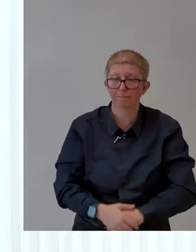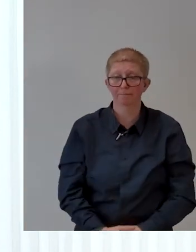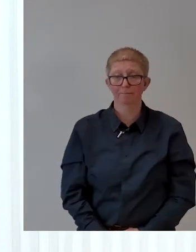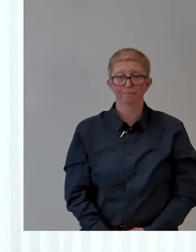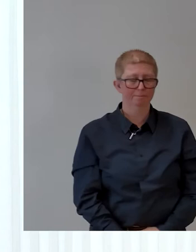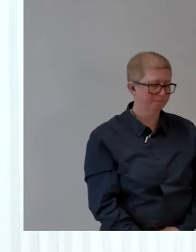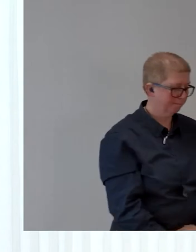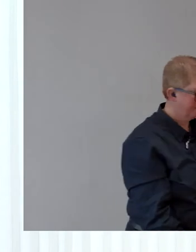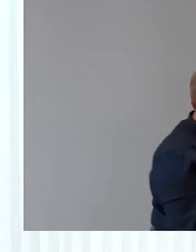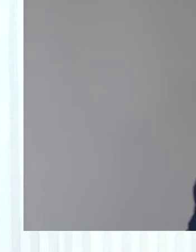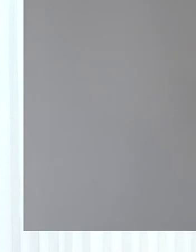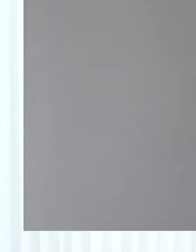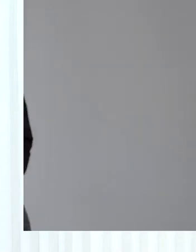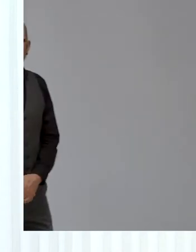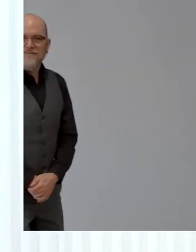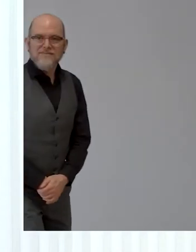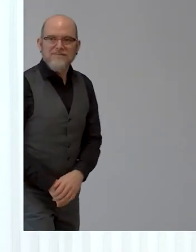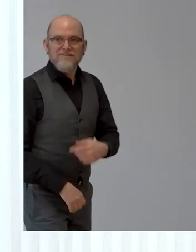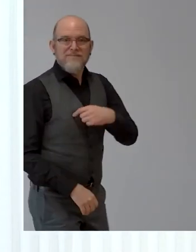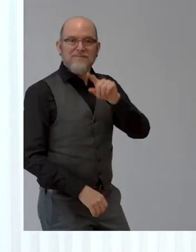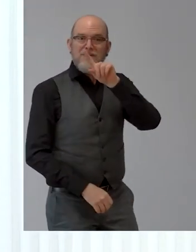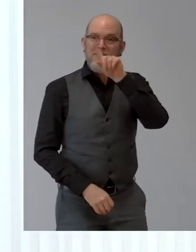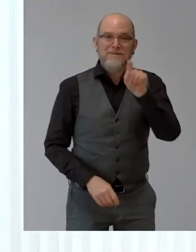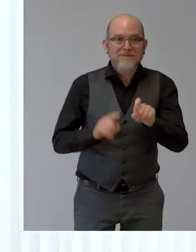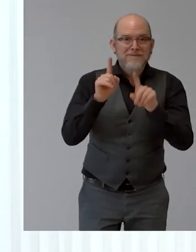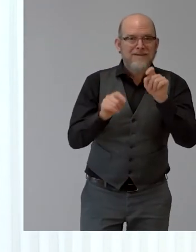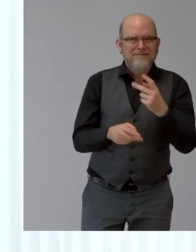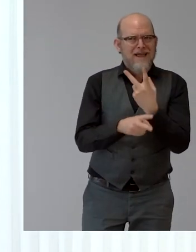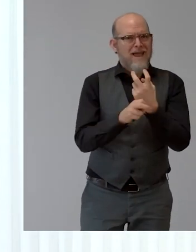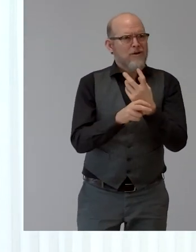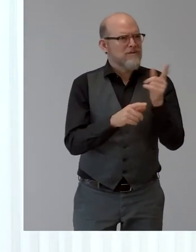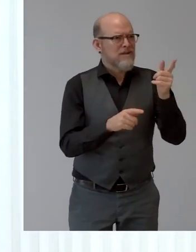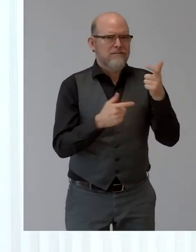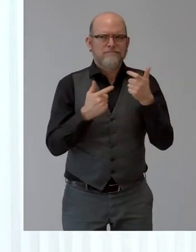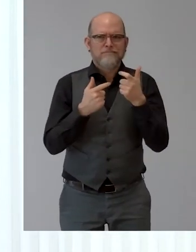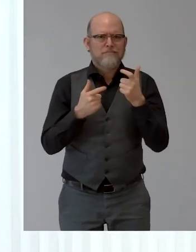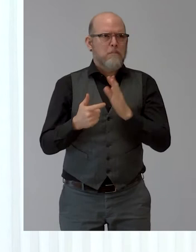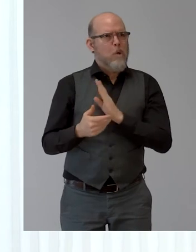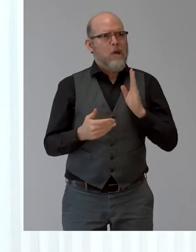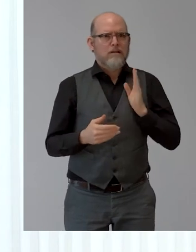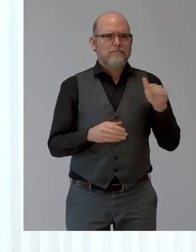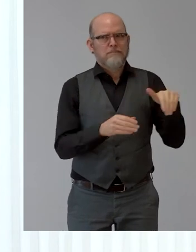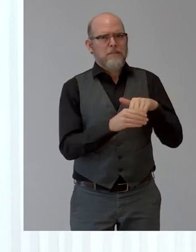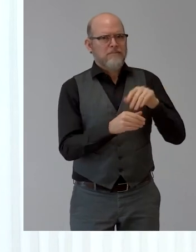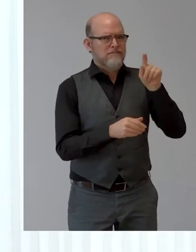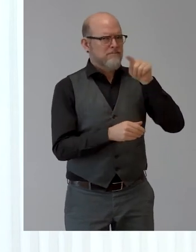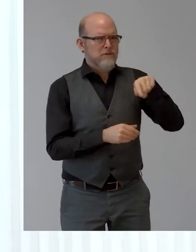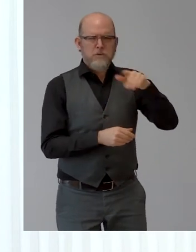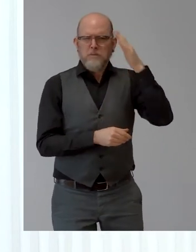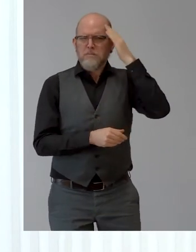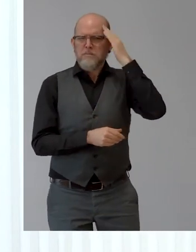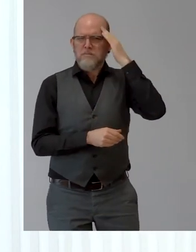boardrooms. You're familiar with many other companies. You're meeting a lot of other CEOs of Austrian companies.